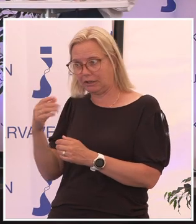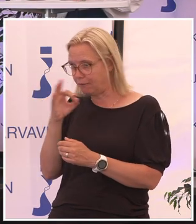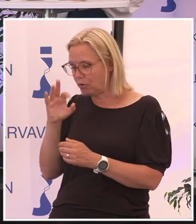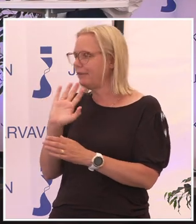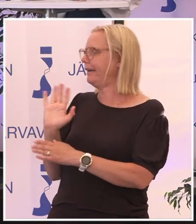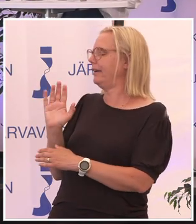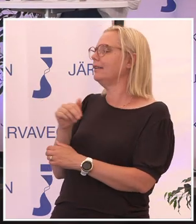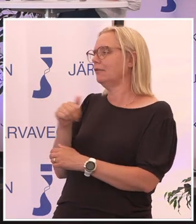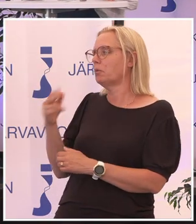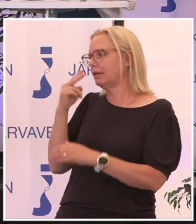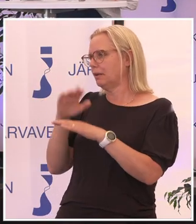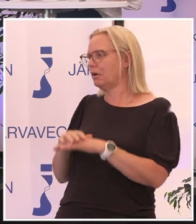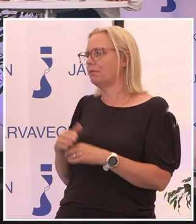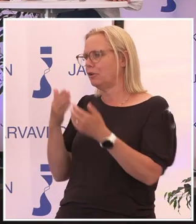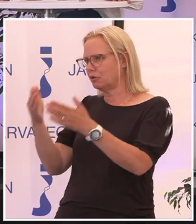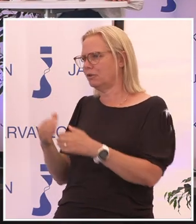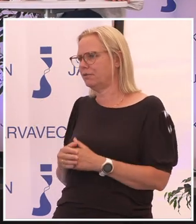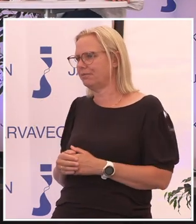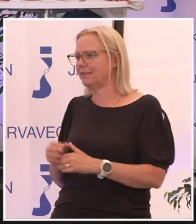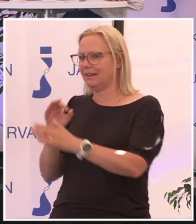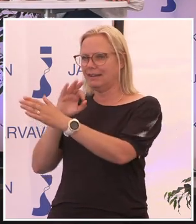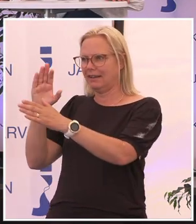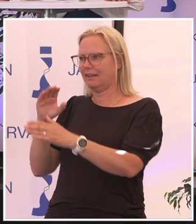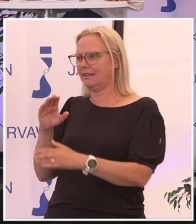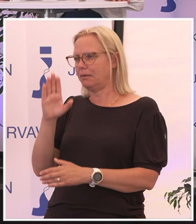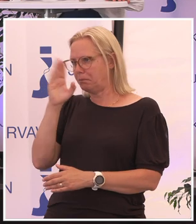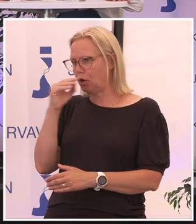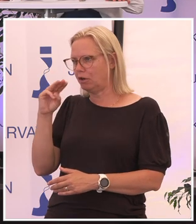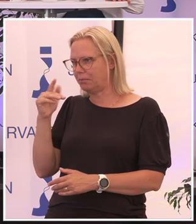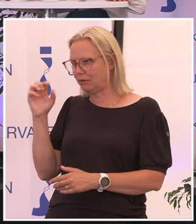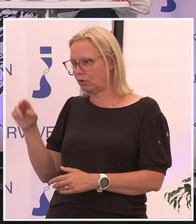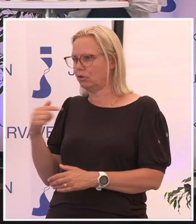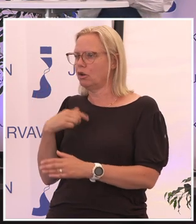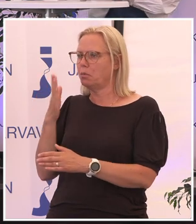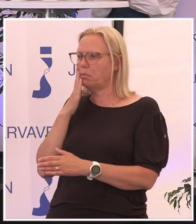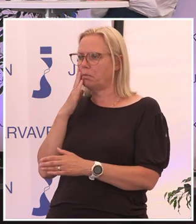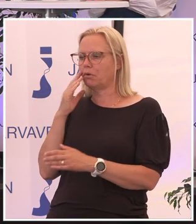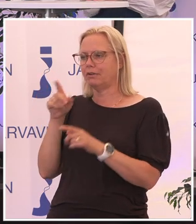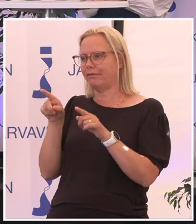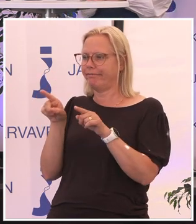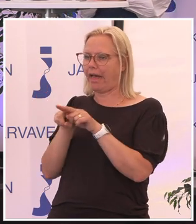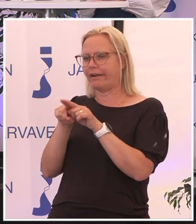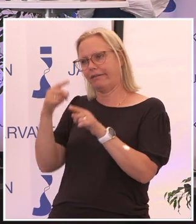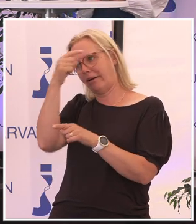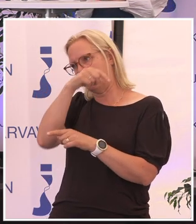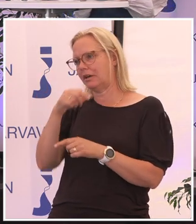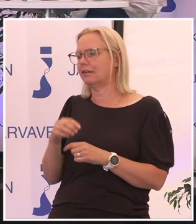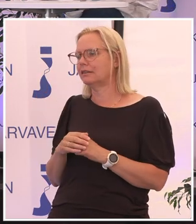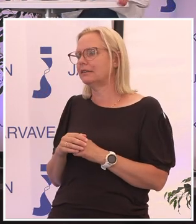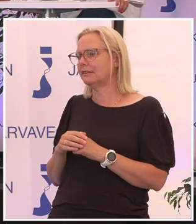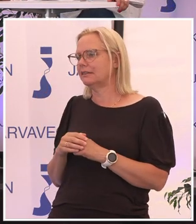ni får bara titta på helt enkelt. Varsågod. Ja, hej, jag heter Björn Mattsson och bor här i bitborta på Farnplan.